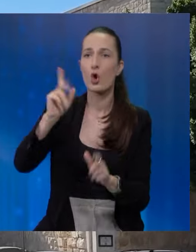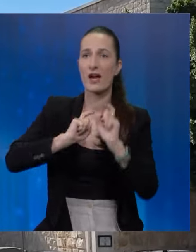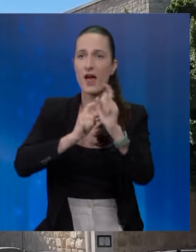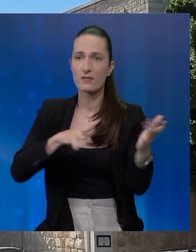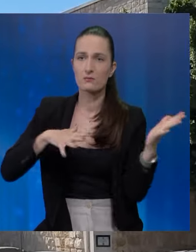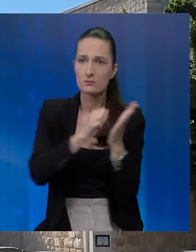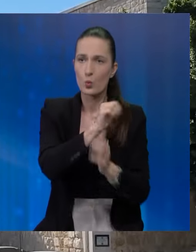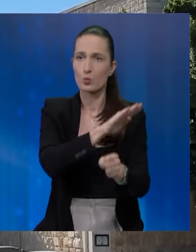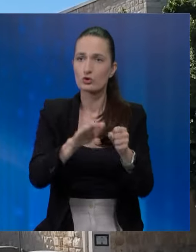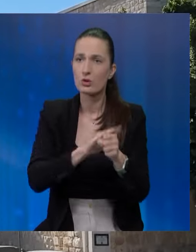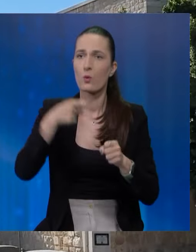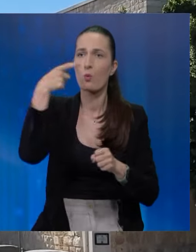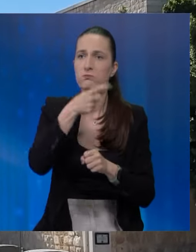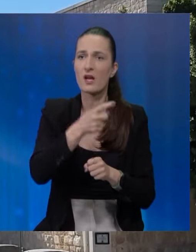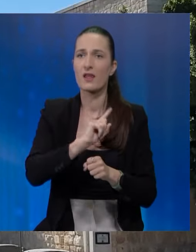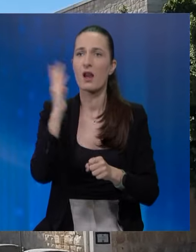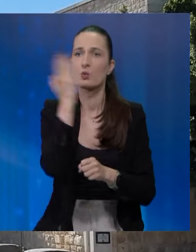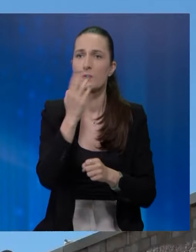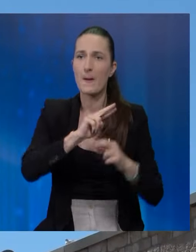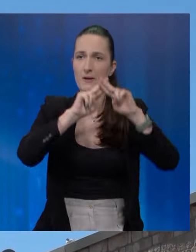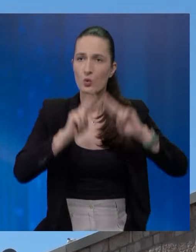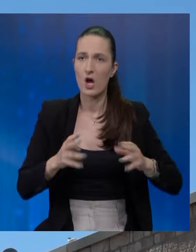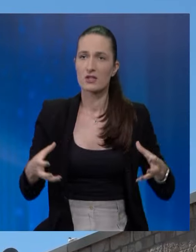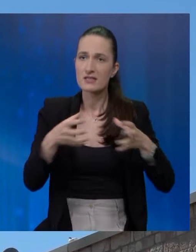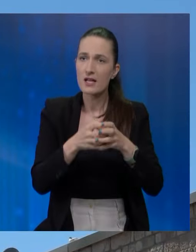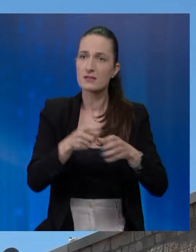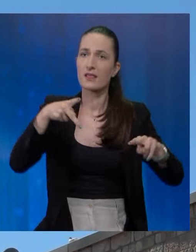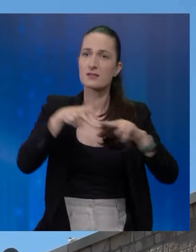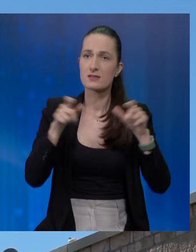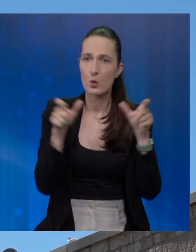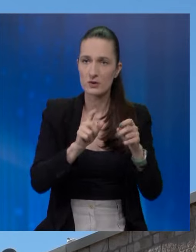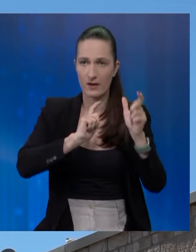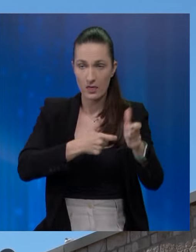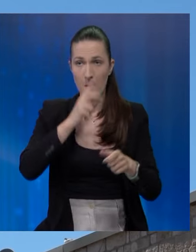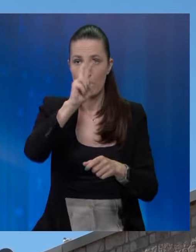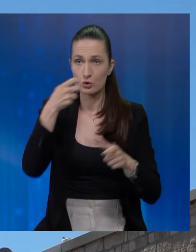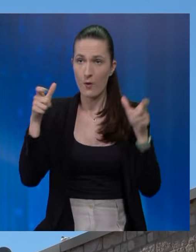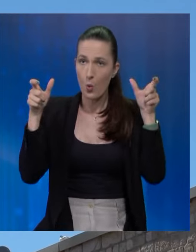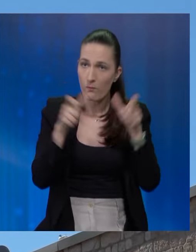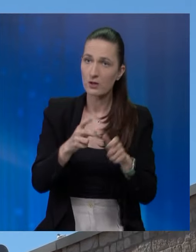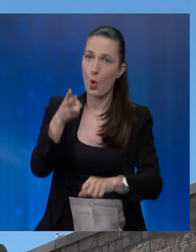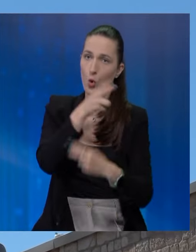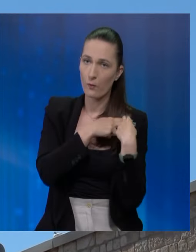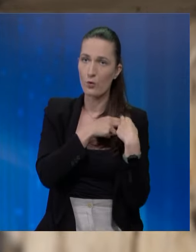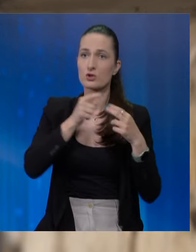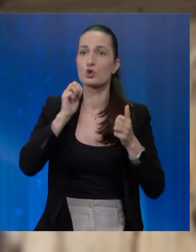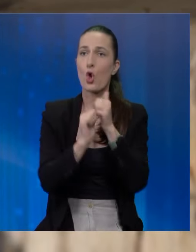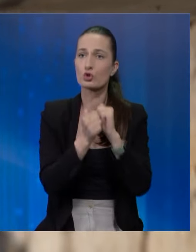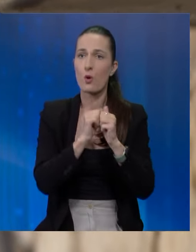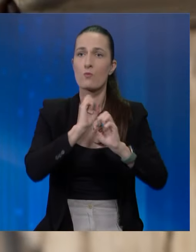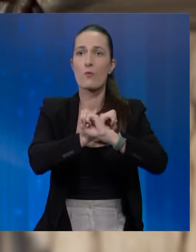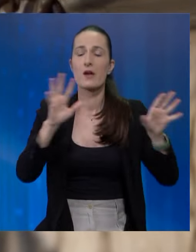uništenja i ubijanja usred neuspjeha međunarodne zajednice. Da zaustavi rati i pozove okupatora na odgovornost za zločine,